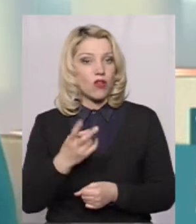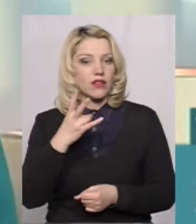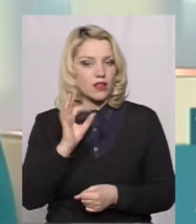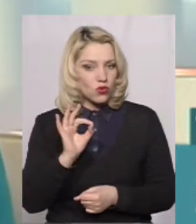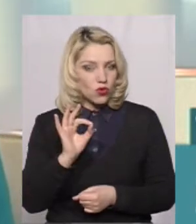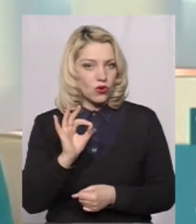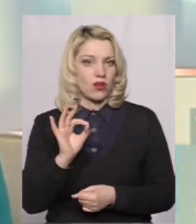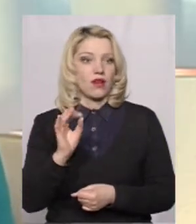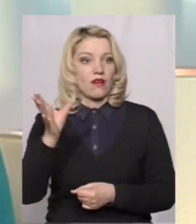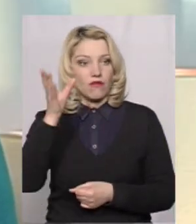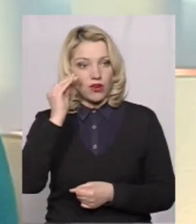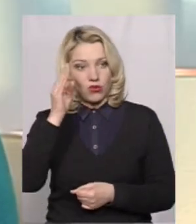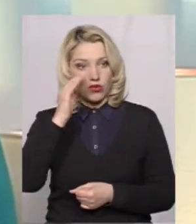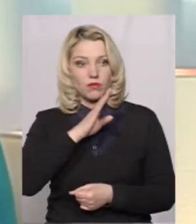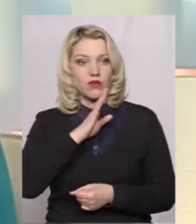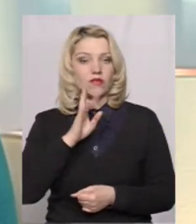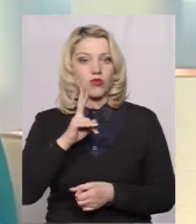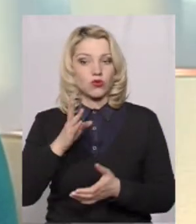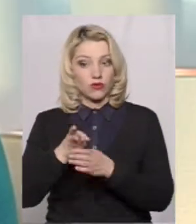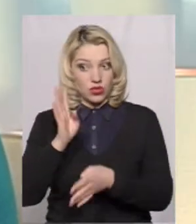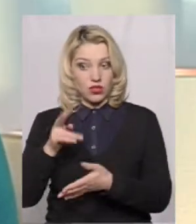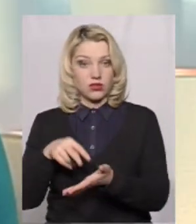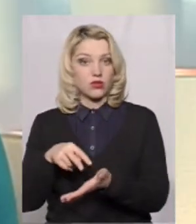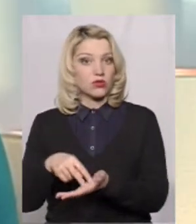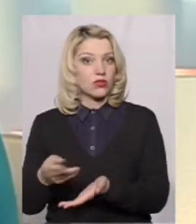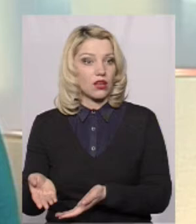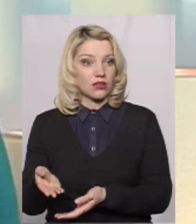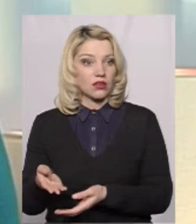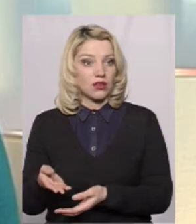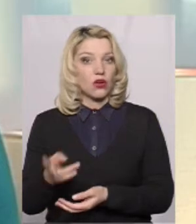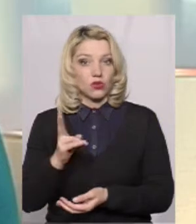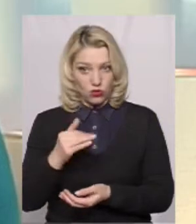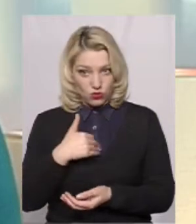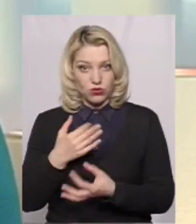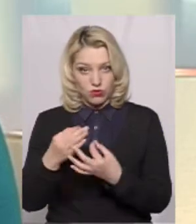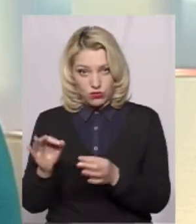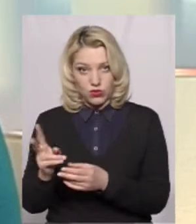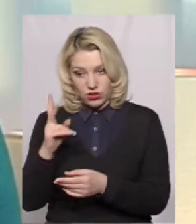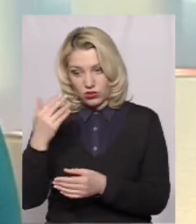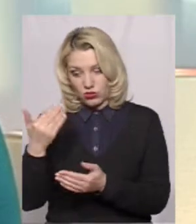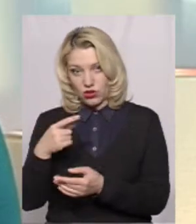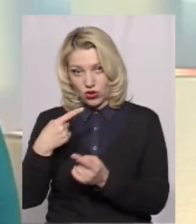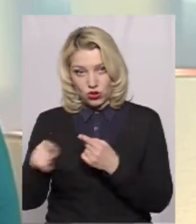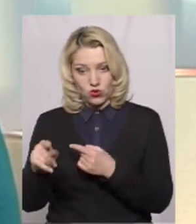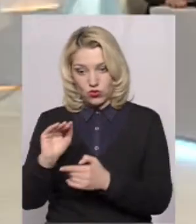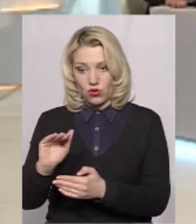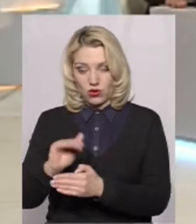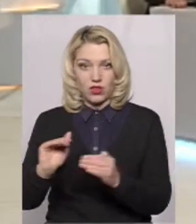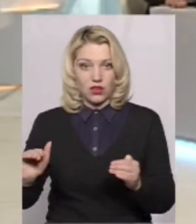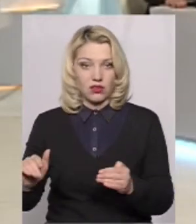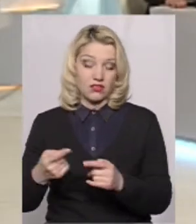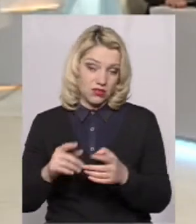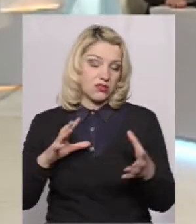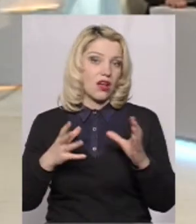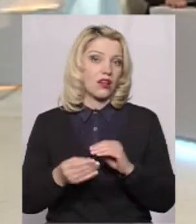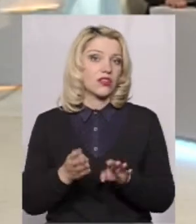враховуючи тих батьків, які стоять в черзі, не думаю, що хтось би пропустив на своє місце якусь іншу дитину. Це загальна черга,